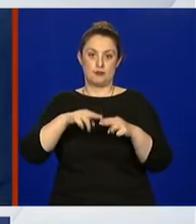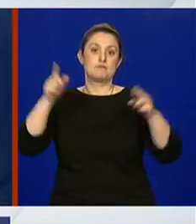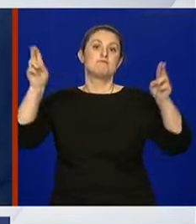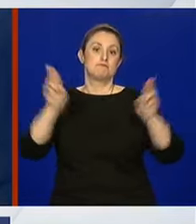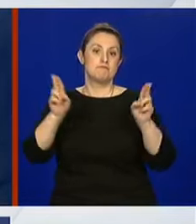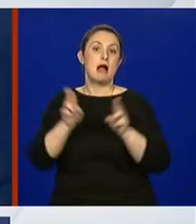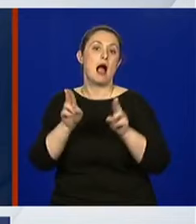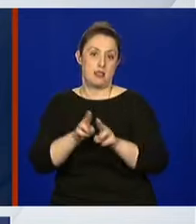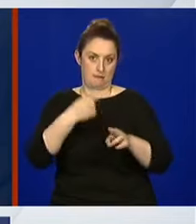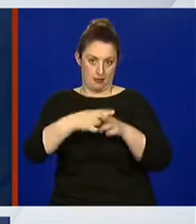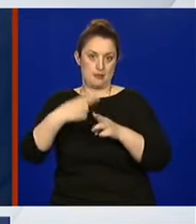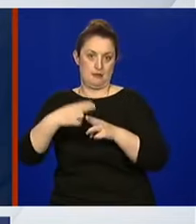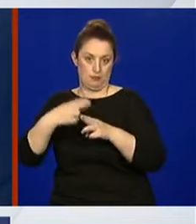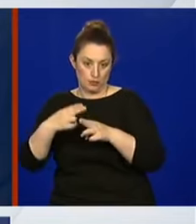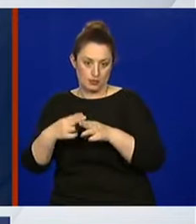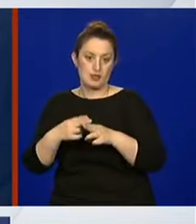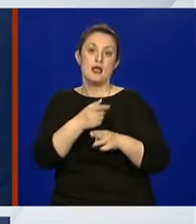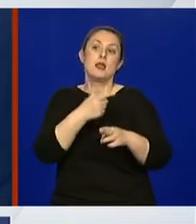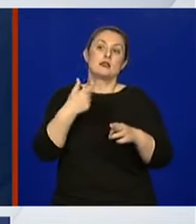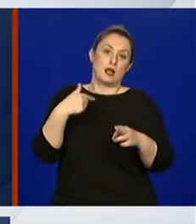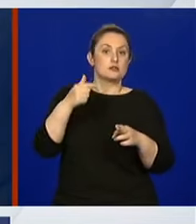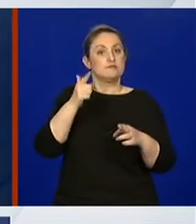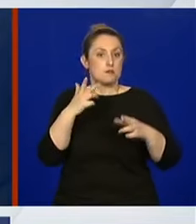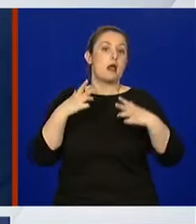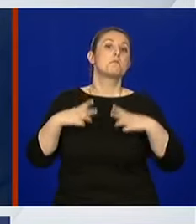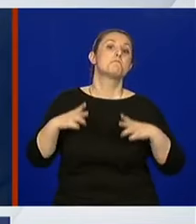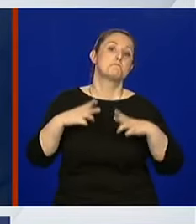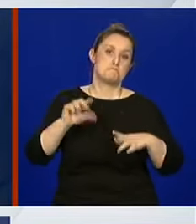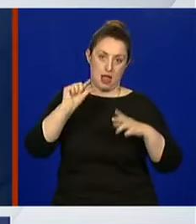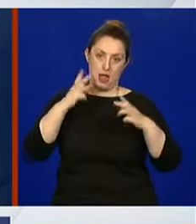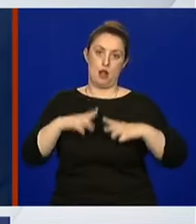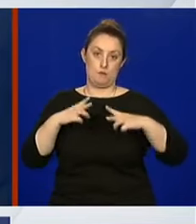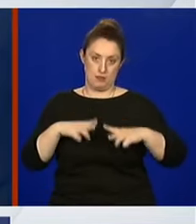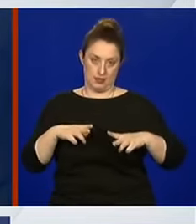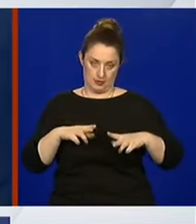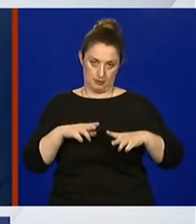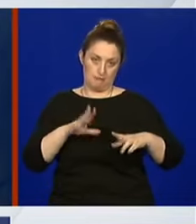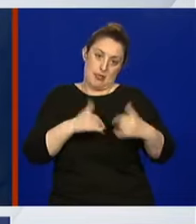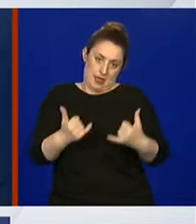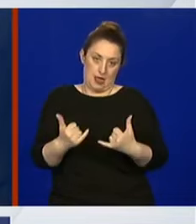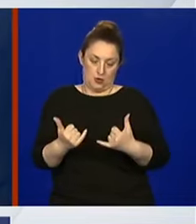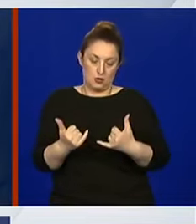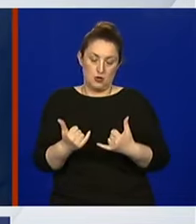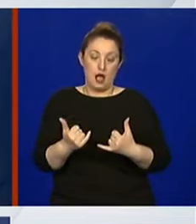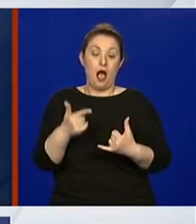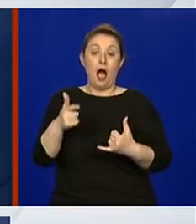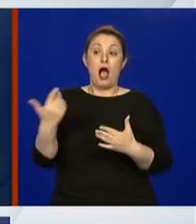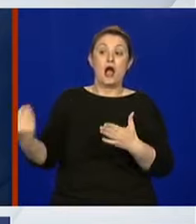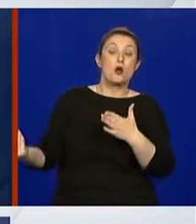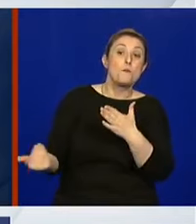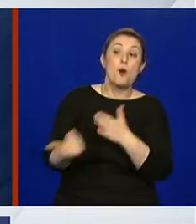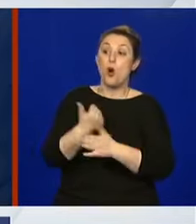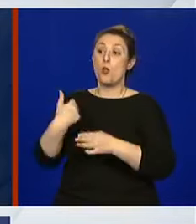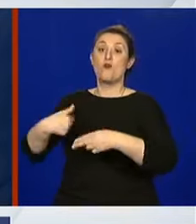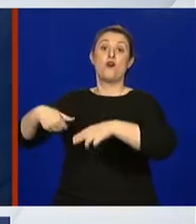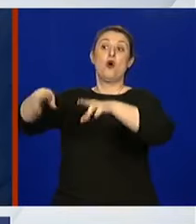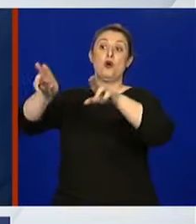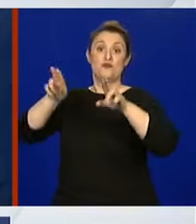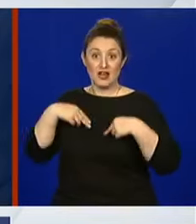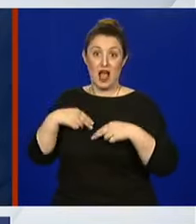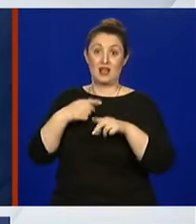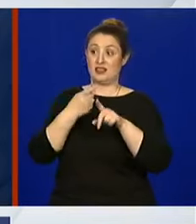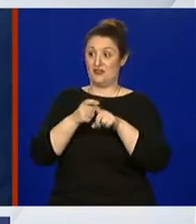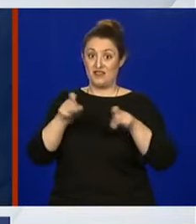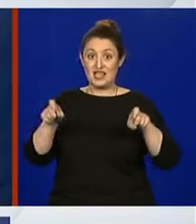oboljelih i da ćemo biti malo mjedniji nego što je to sada, virus vrati sa istim svojim karakteristikama